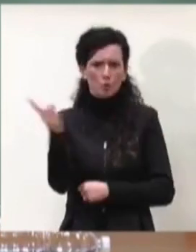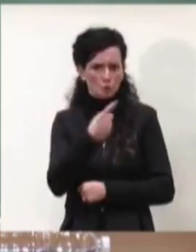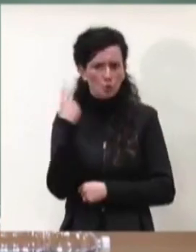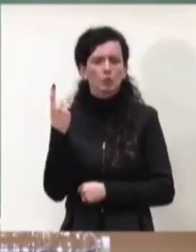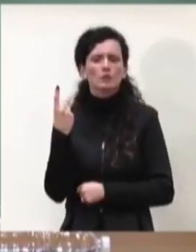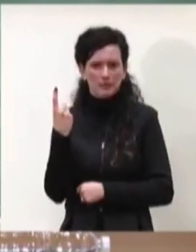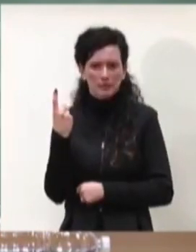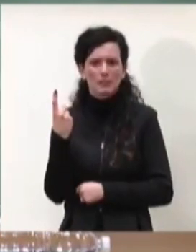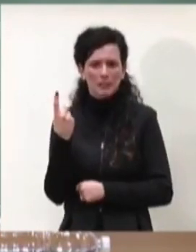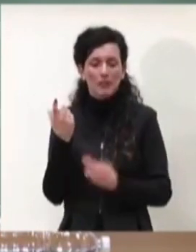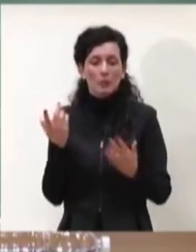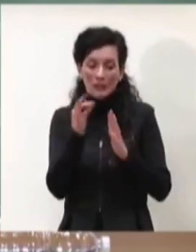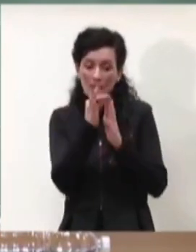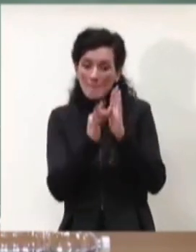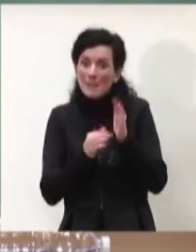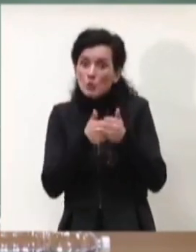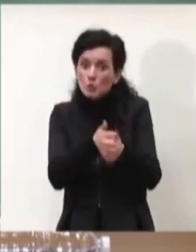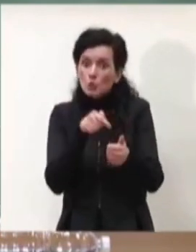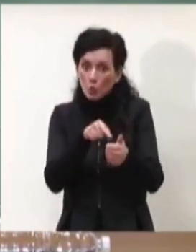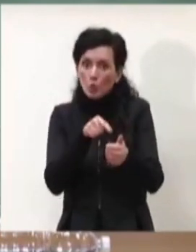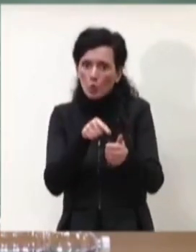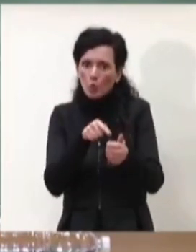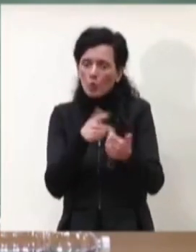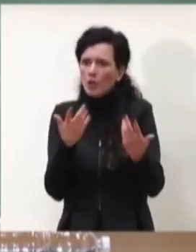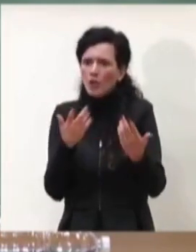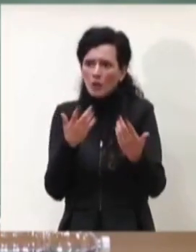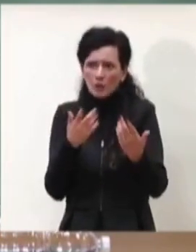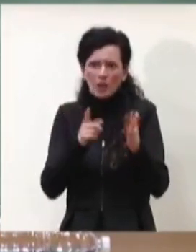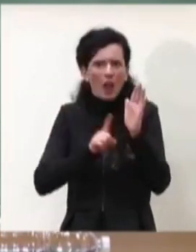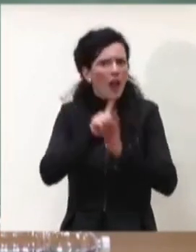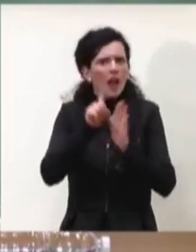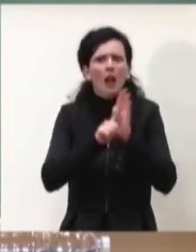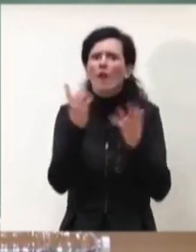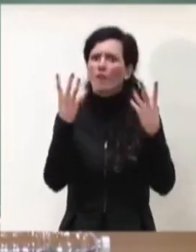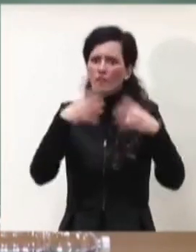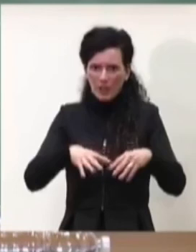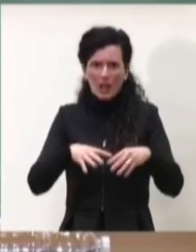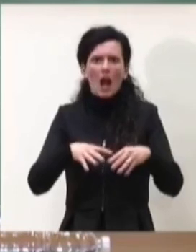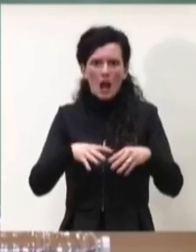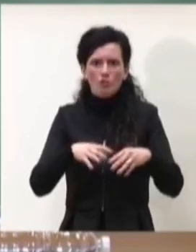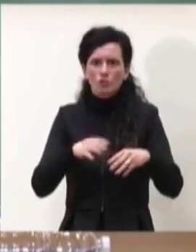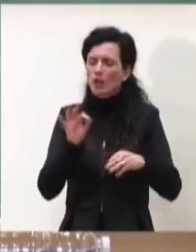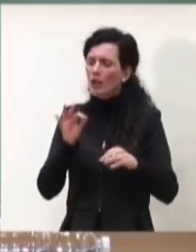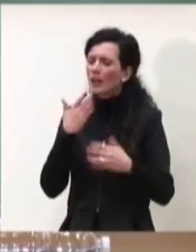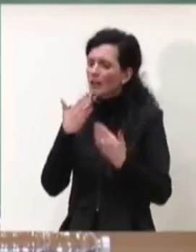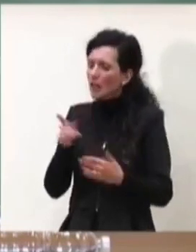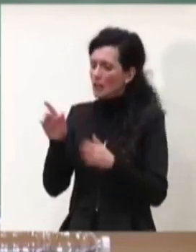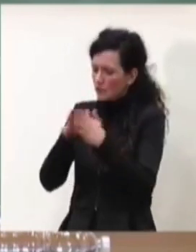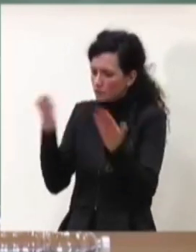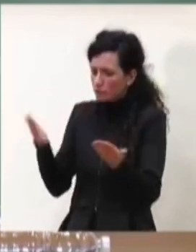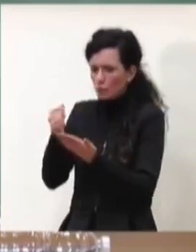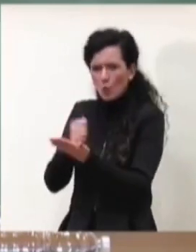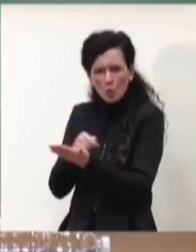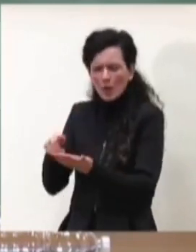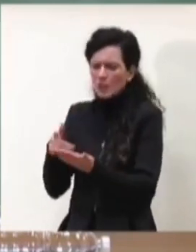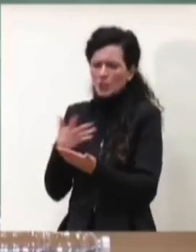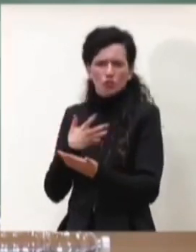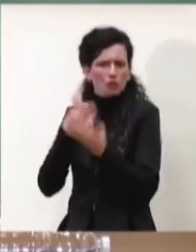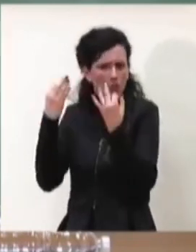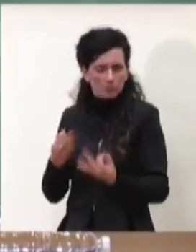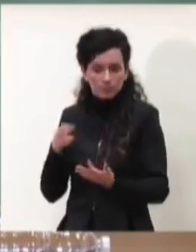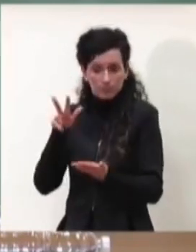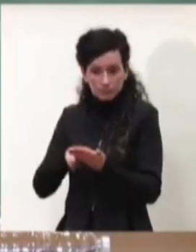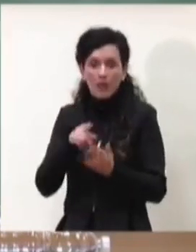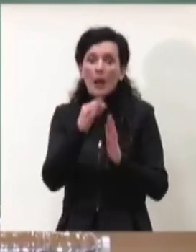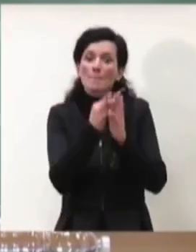e che sono anche quelle più efficaci poi a livello di letteratura oggi disponibili, in qualche modo la loro funzione l'hanno fatta. Si